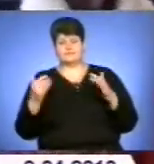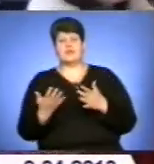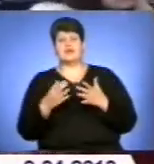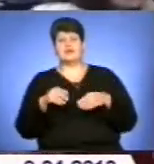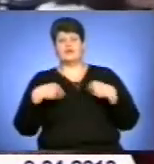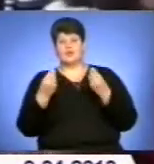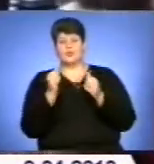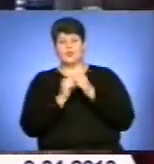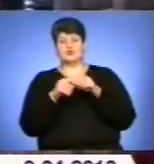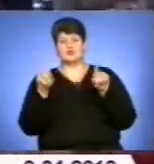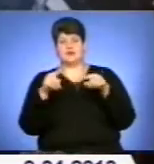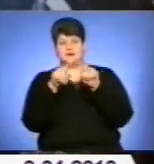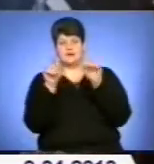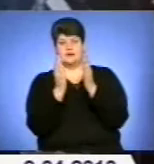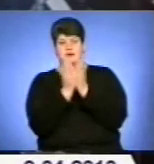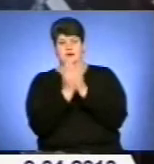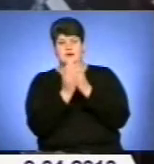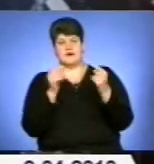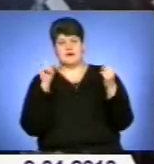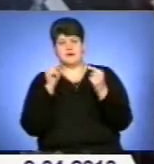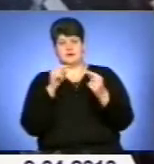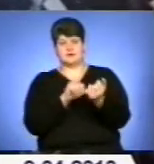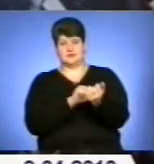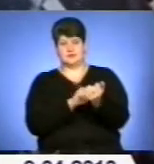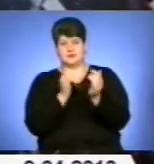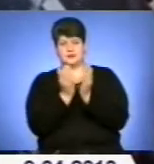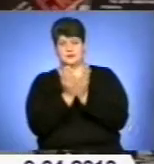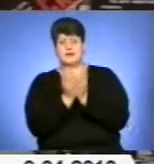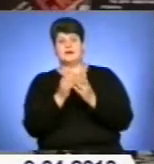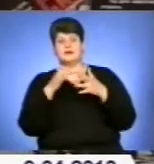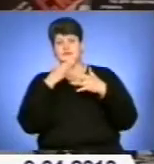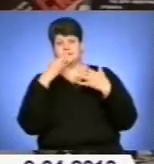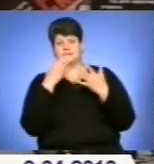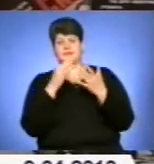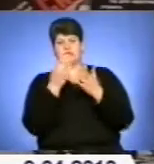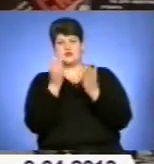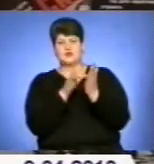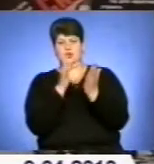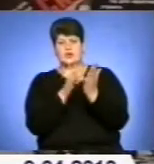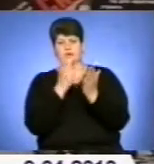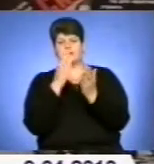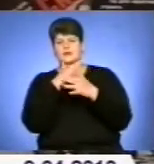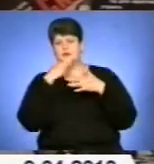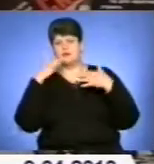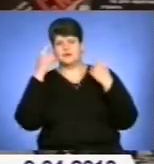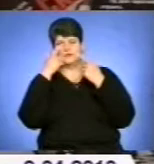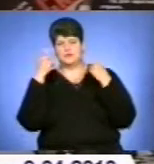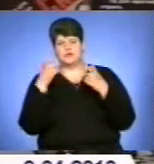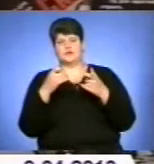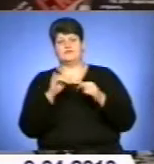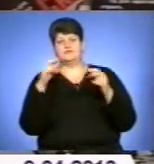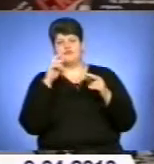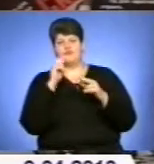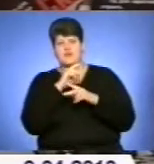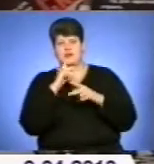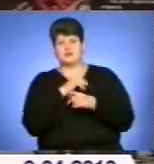спеціально підготовлену брошуру антинаркоманійного спрямування. На декількох яскравих сторінках вмістили максимум інформації про шкідливість вживання